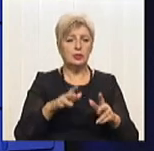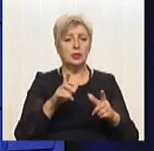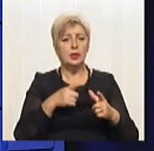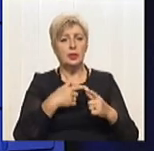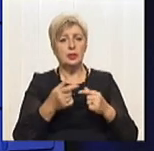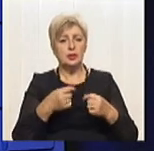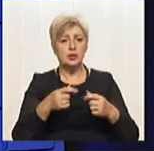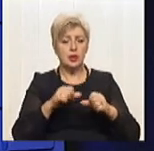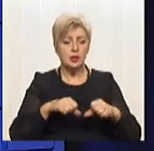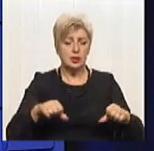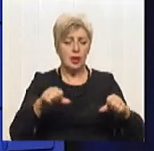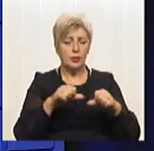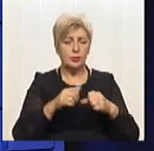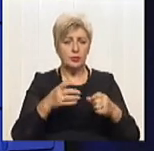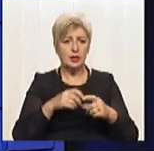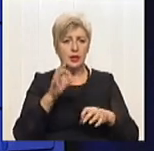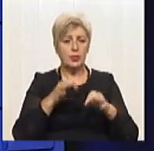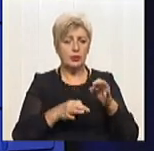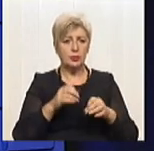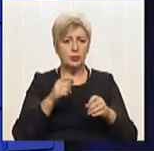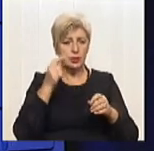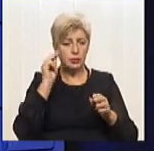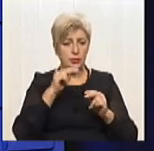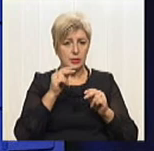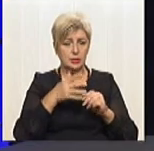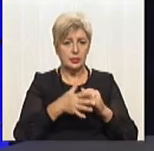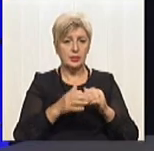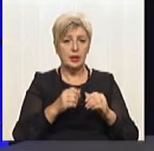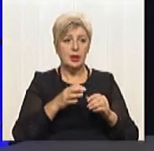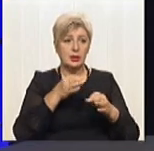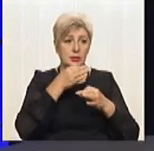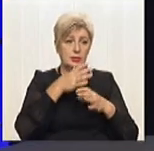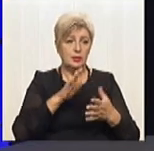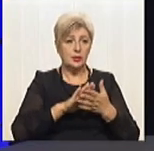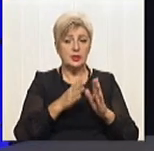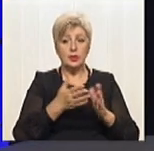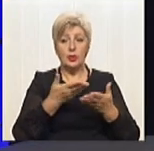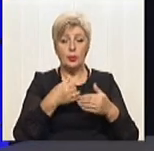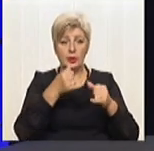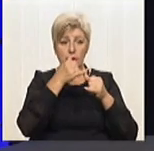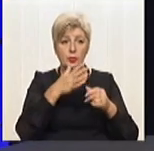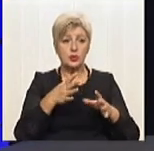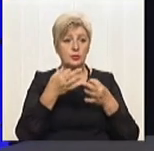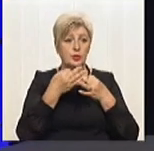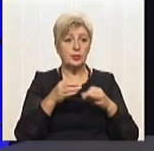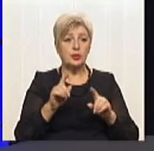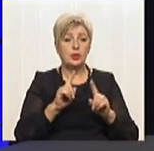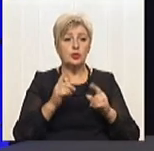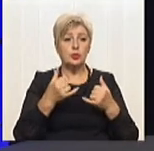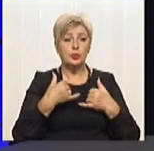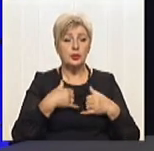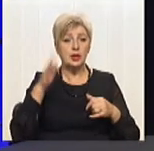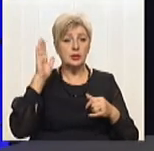на замкнутих лабораторних дослідженнях, не можна. Тому що, вибачте, за будь-яких обставинах ми не можемо допустити, щоб у нас в питної воді